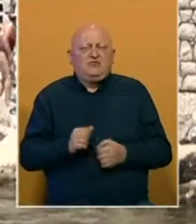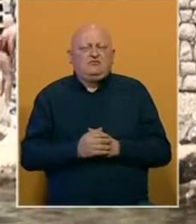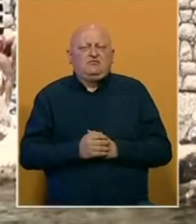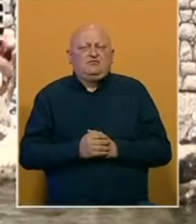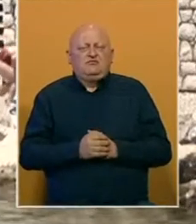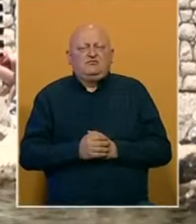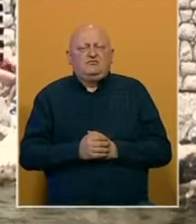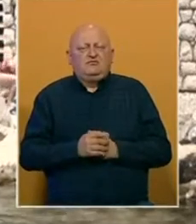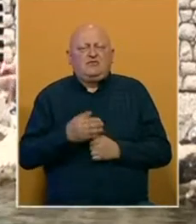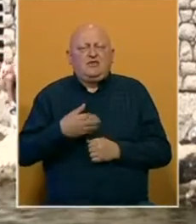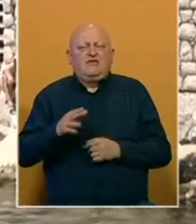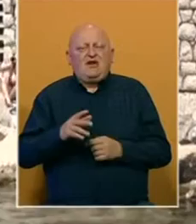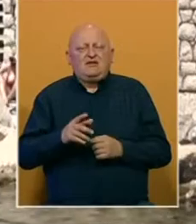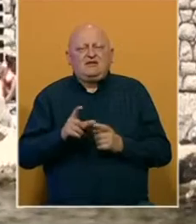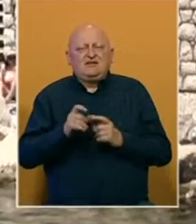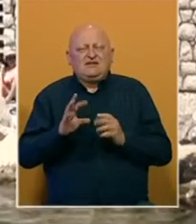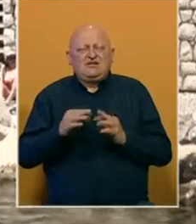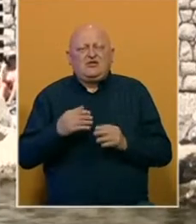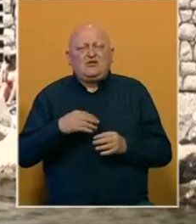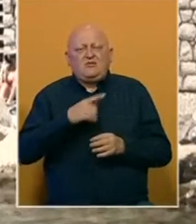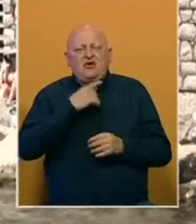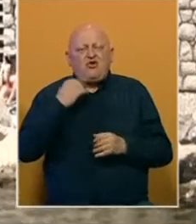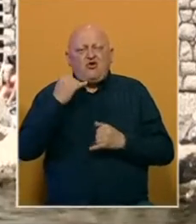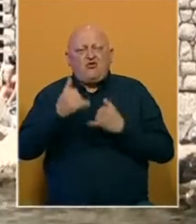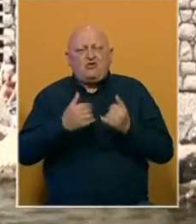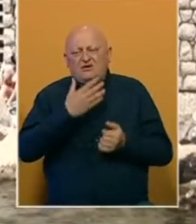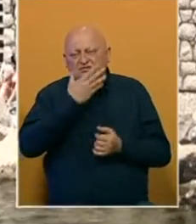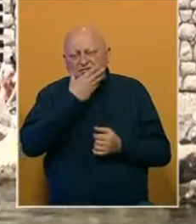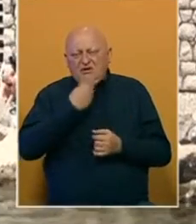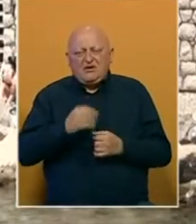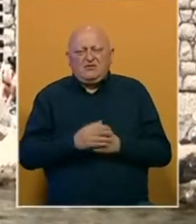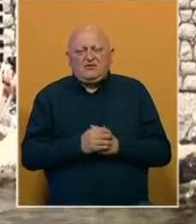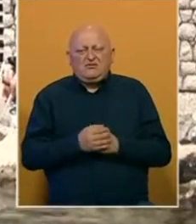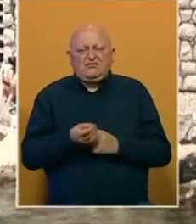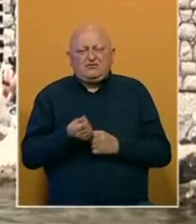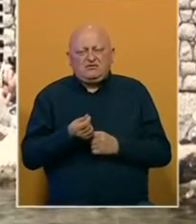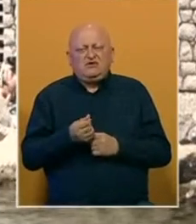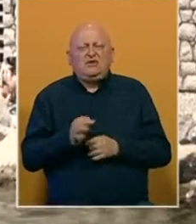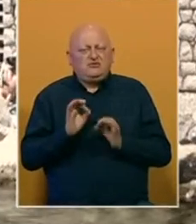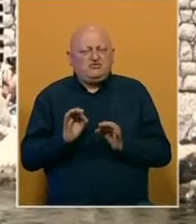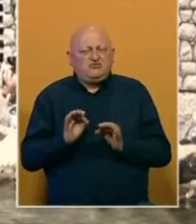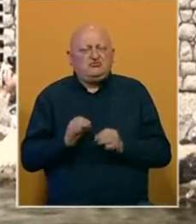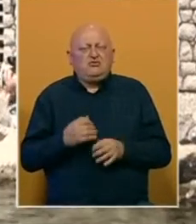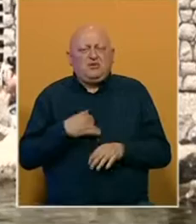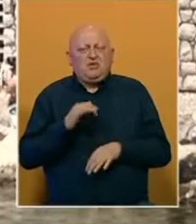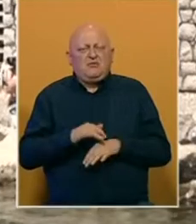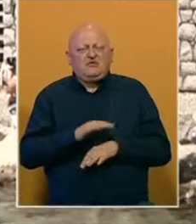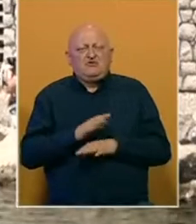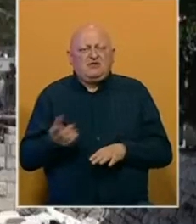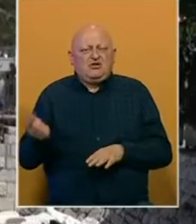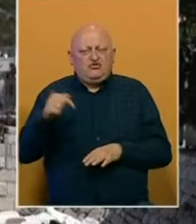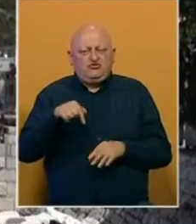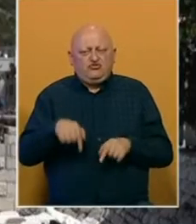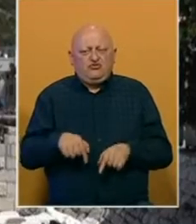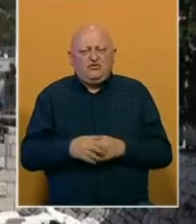van sezone je, a ipak ima dovoljno turista, prelijepo je, cijene su pristupačne, preporušila bi svima da dođu